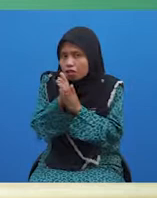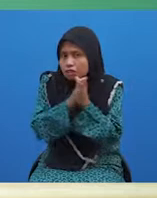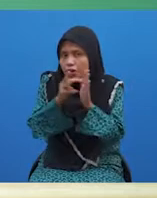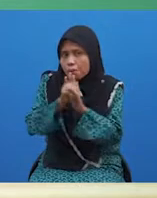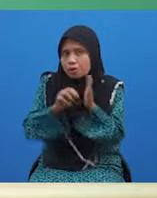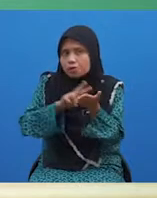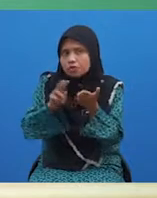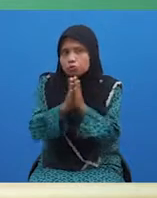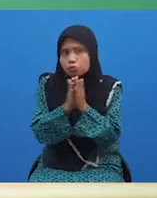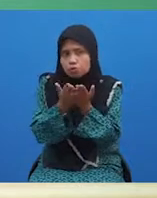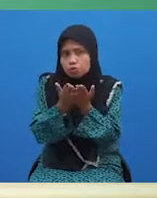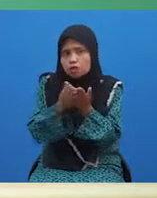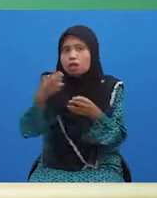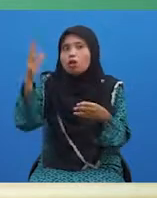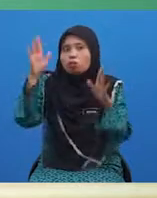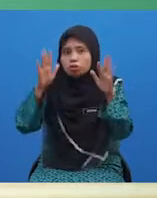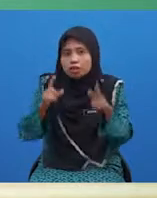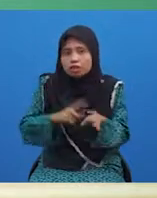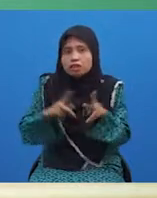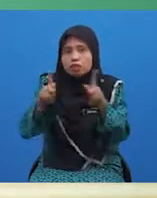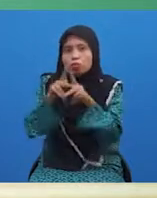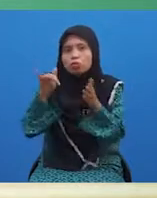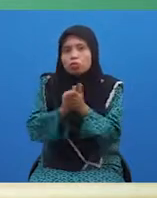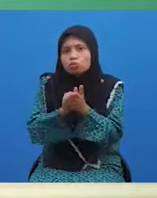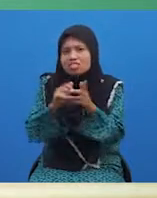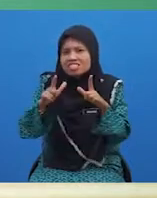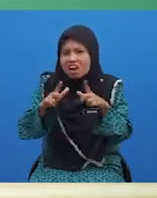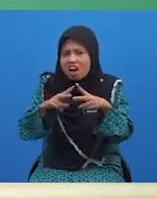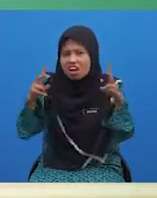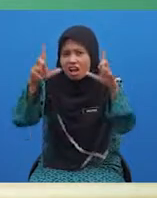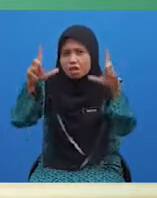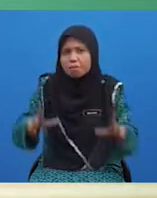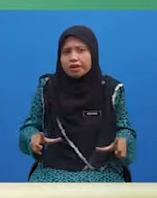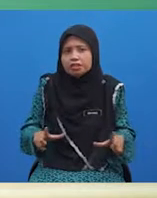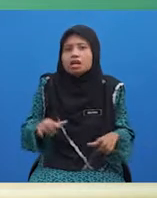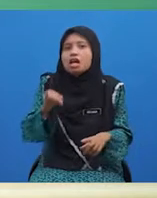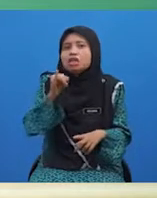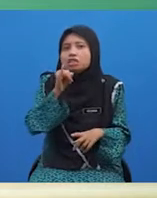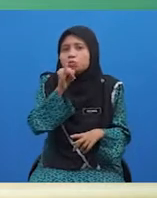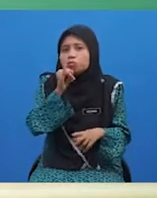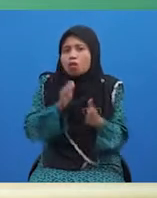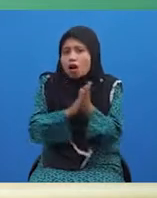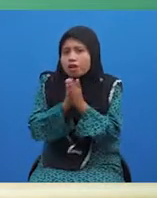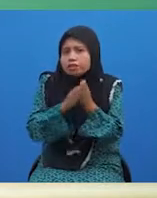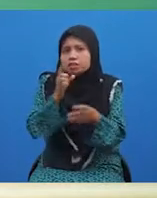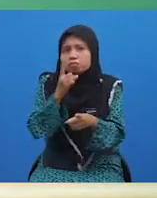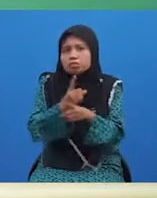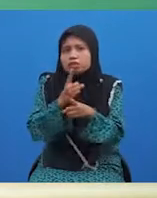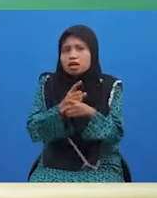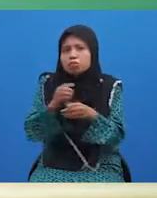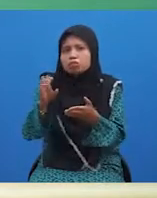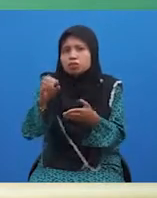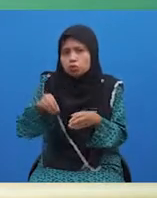Hujan di kampung itu sangat lebat. D. Ibu rajin benar bercucuk tanam pada waktu pagi.